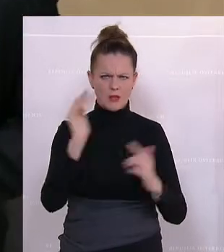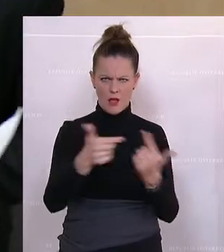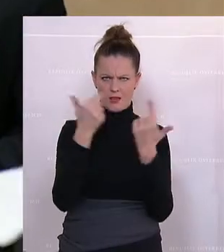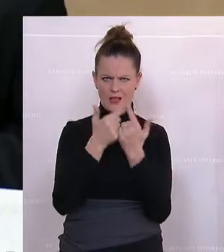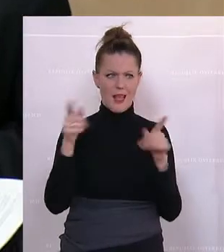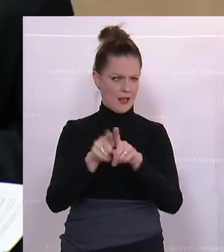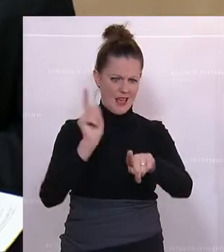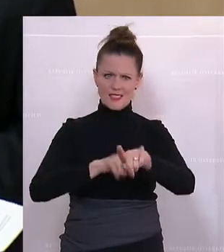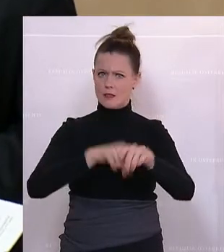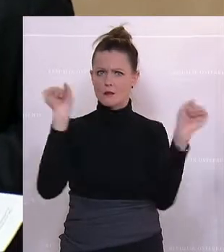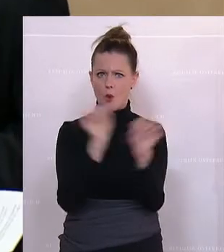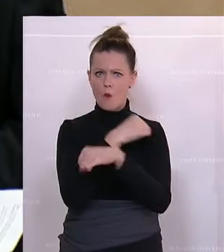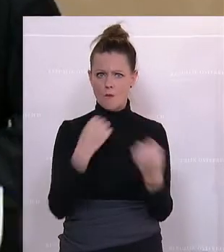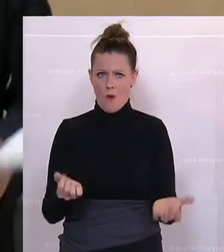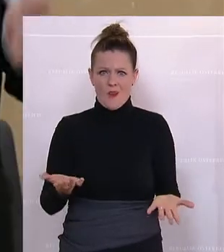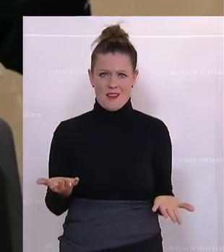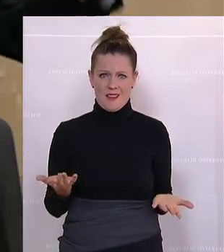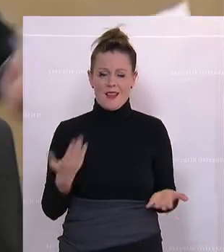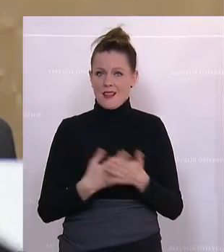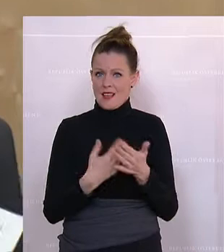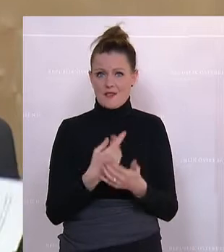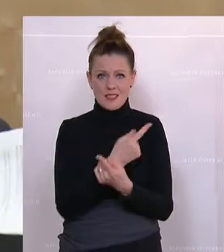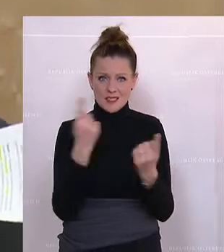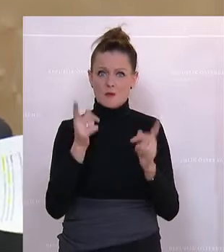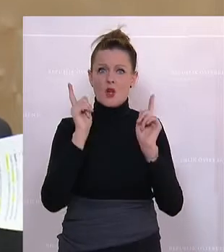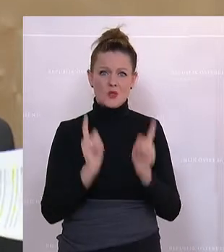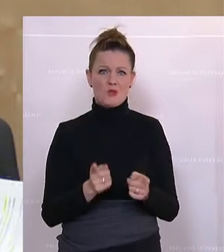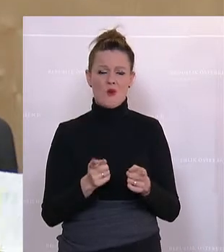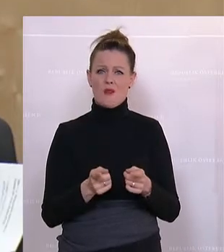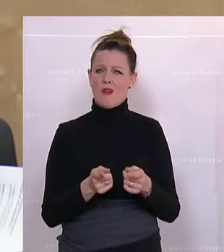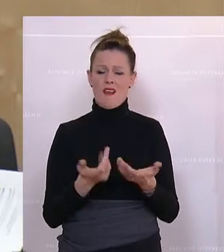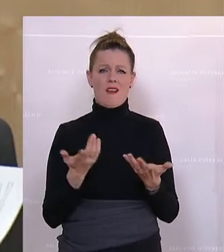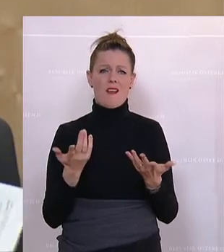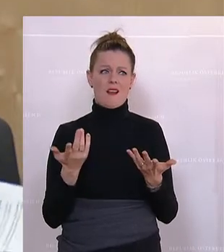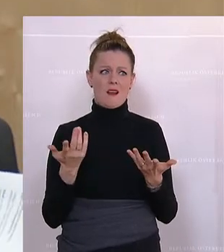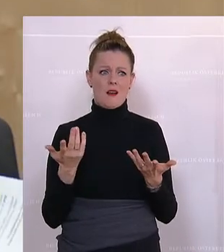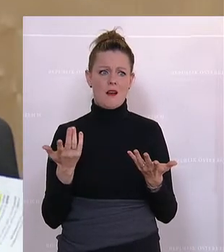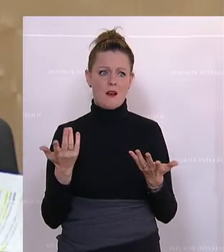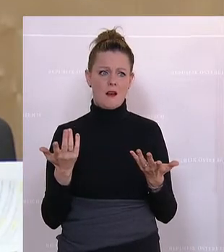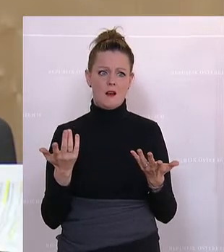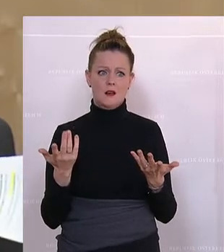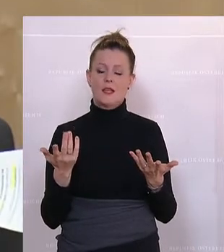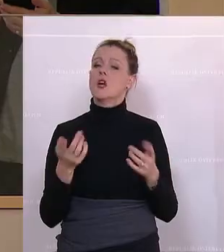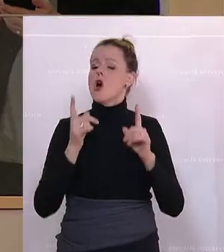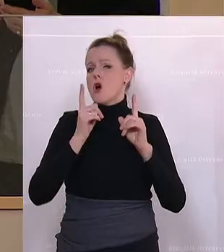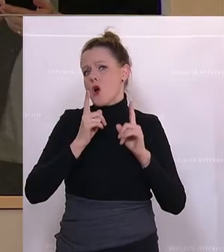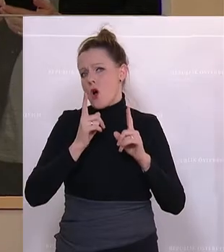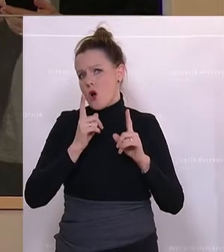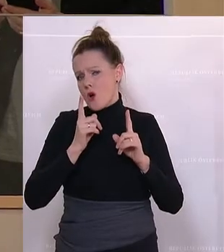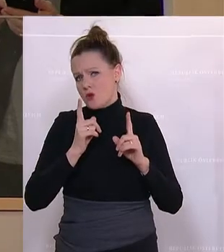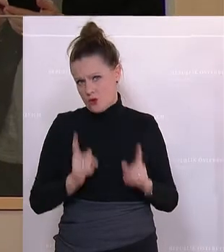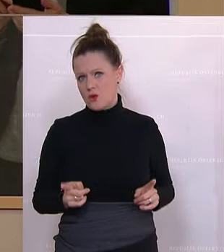zugleich geht sich nicht aus. Und Sie sollten sich einmal davon verabschieden, Sie sollten sich davon